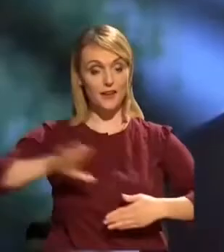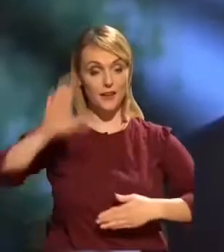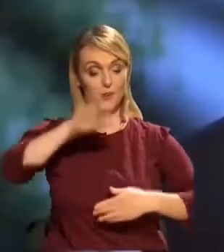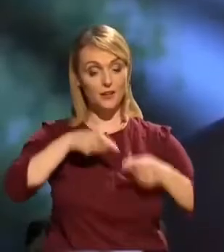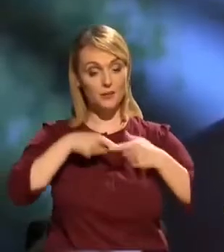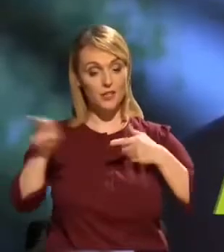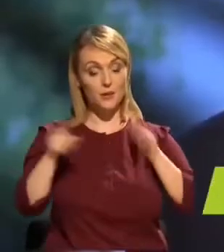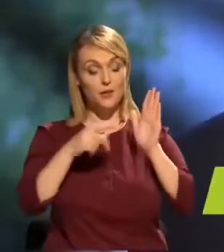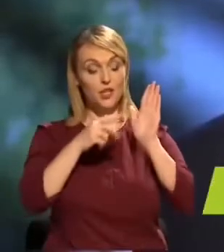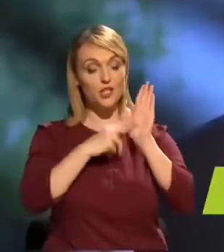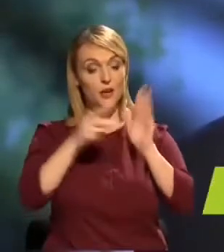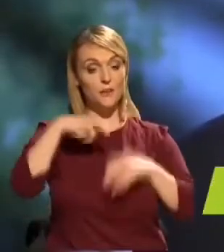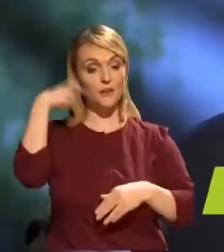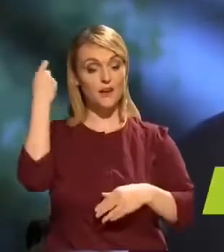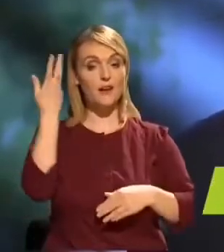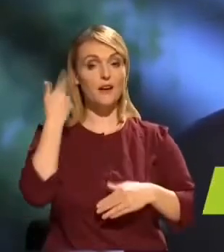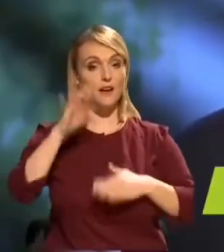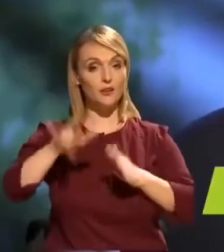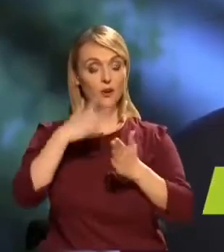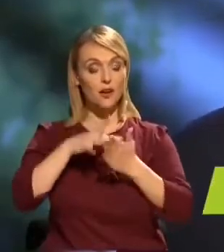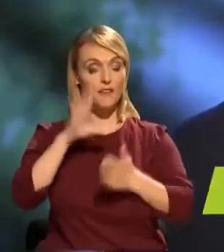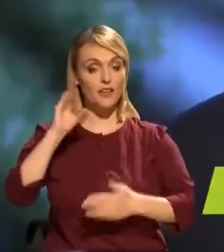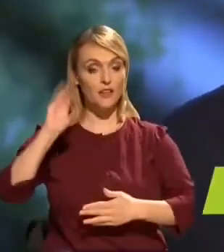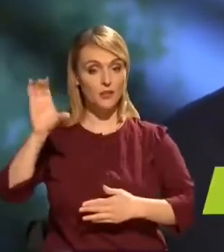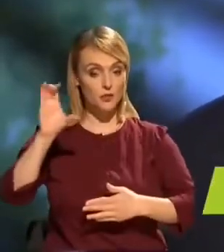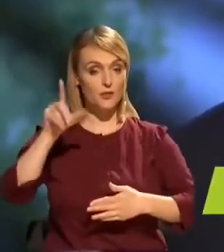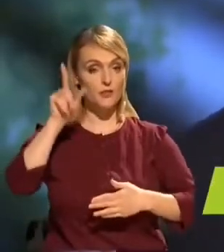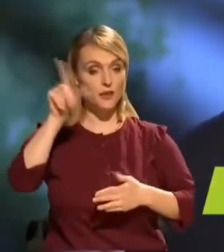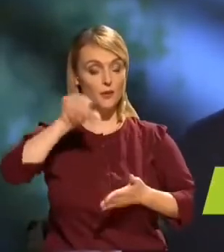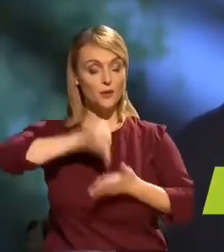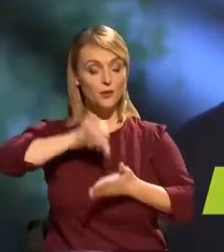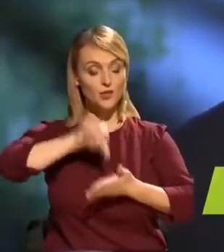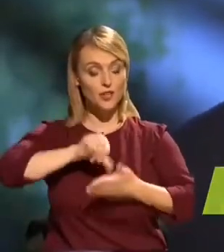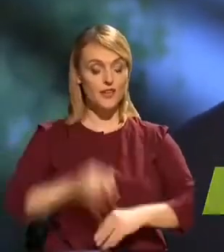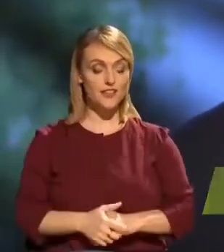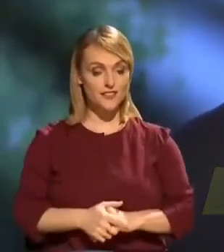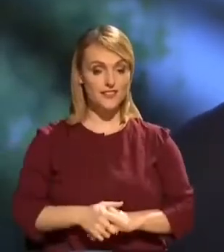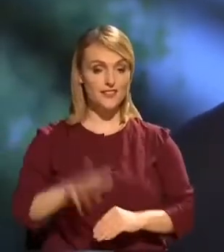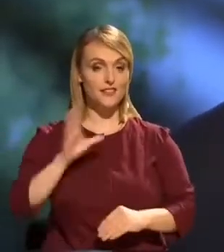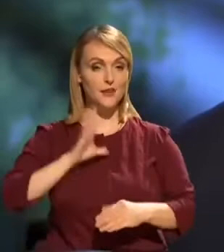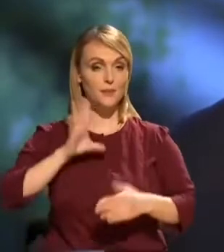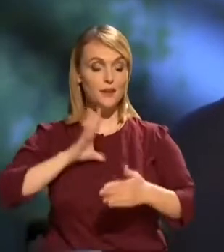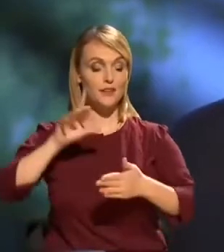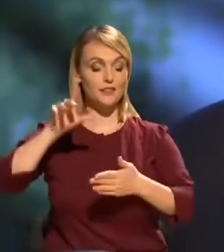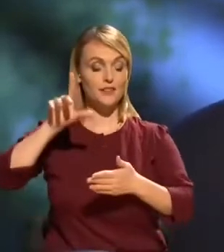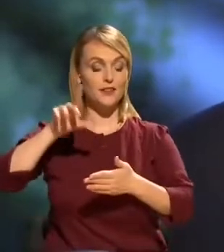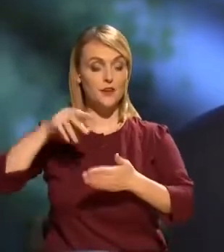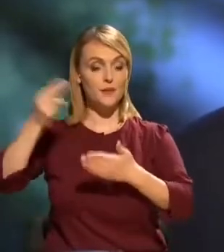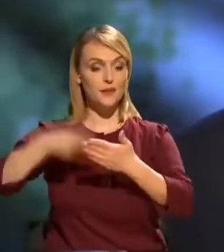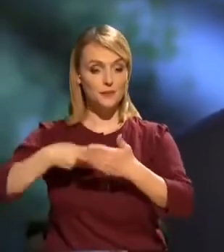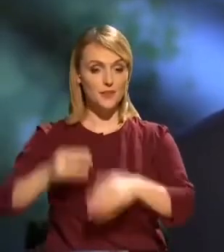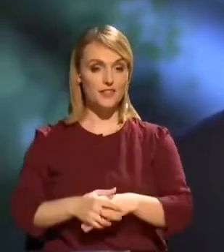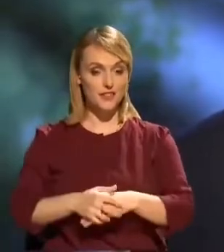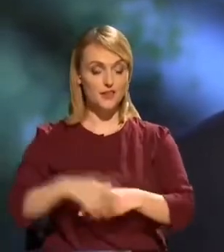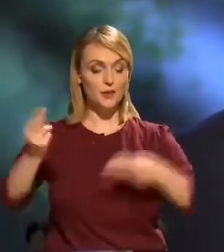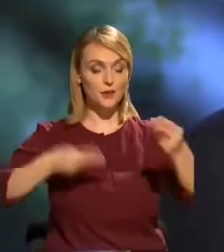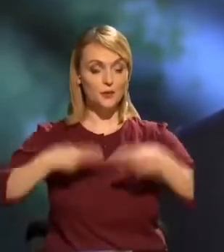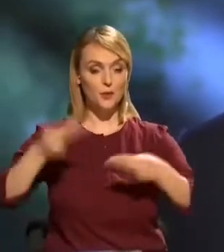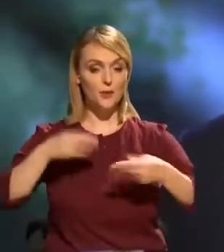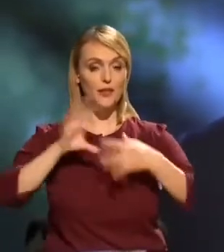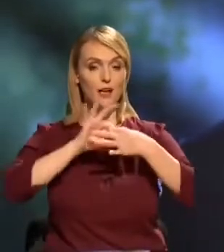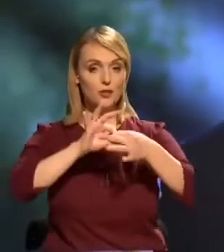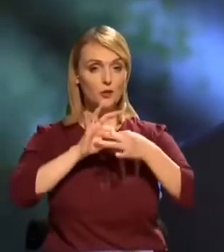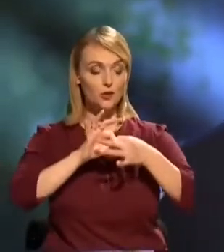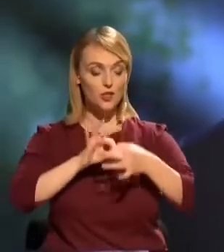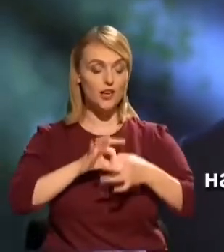șapte ani de când la Vilnius, la summit-ul parteneriatului Iestic, respectiv a avut loc parafare acordului de asociere